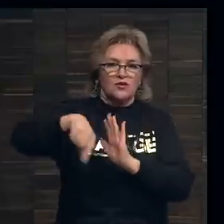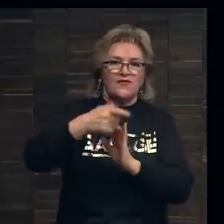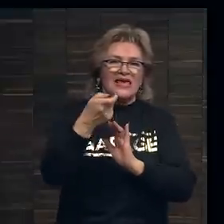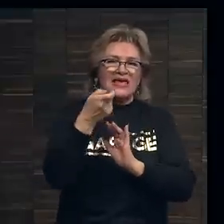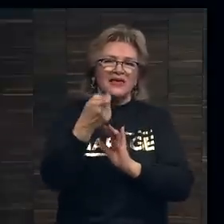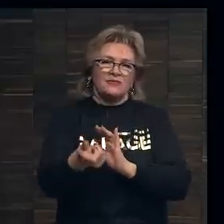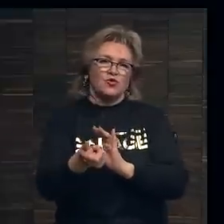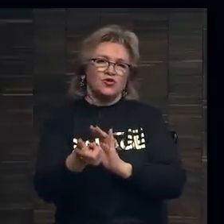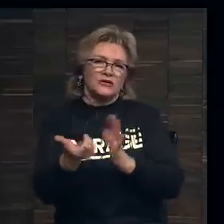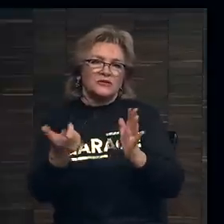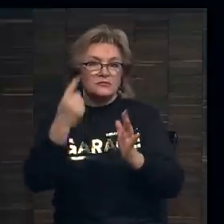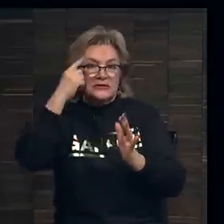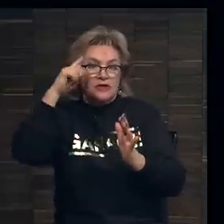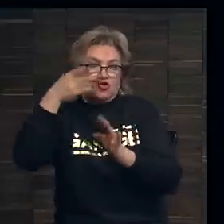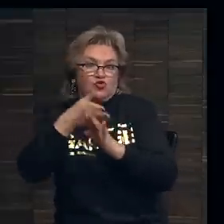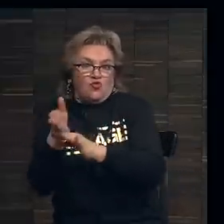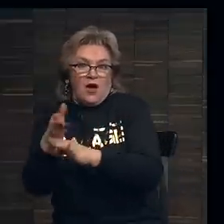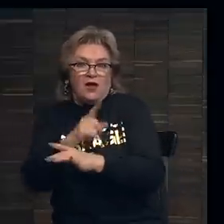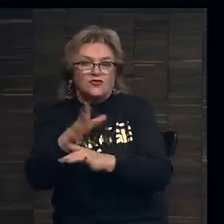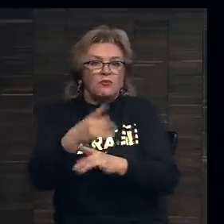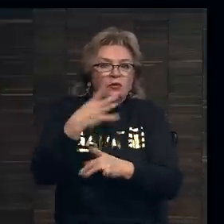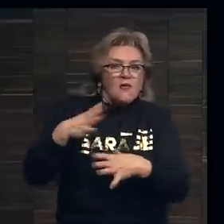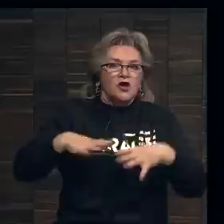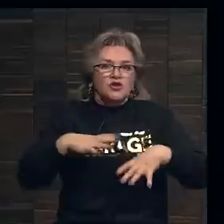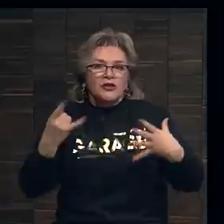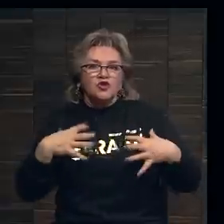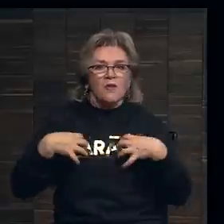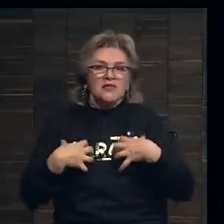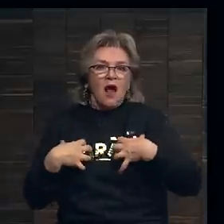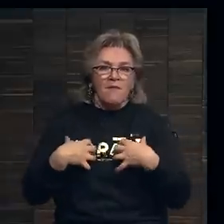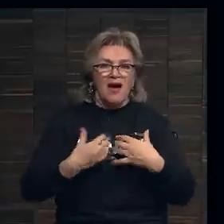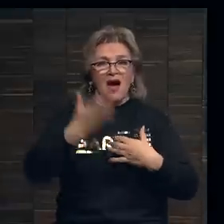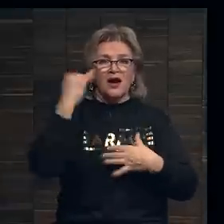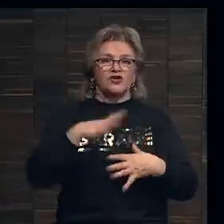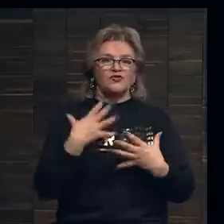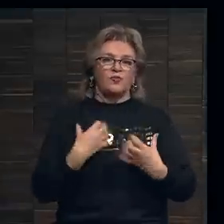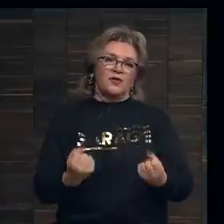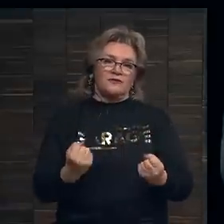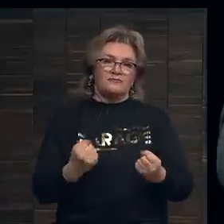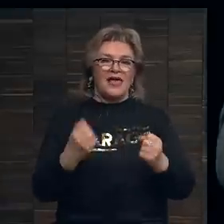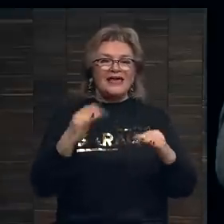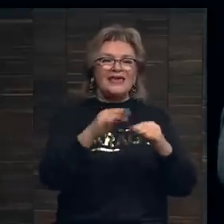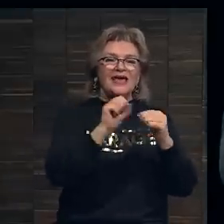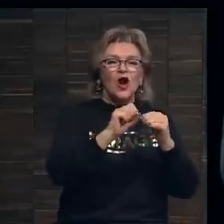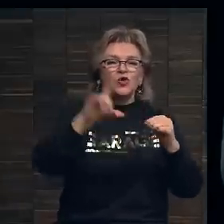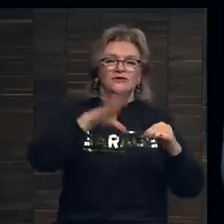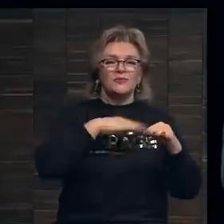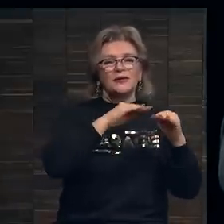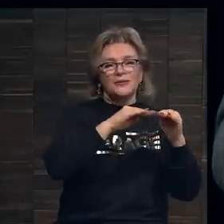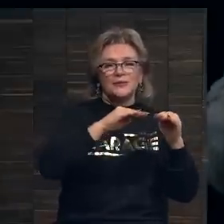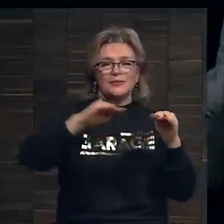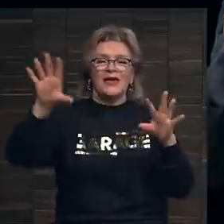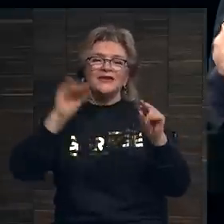немножко сошел с ума и все время находится в ожидании драмы. Раньше все было здоровее, и рост цен был более планомерный, и все